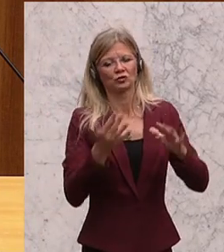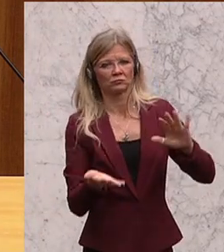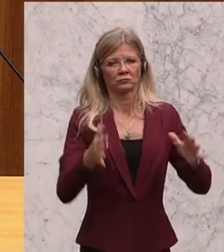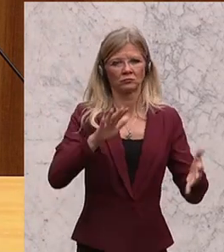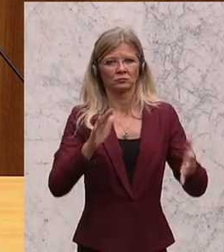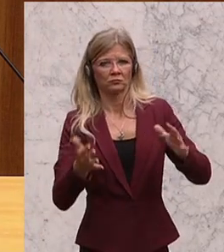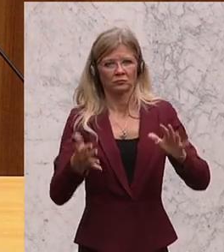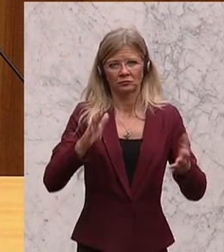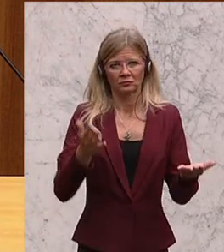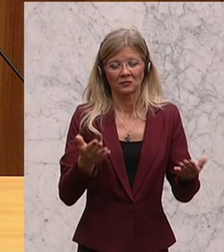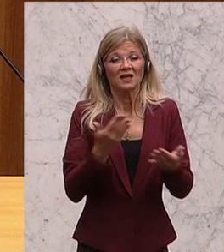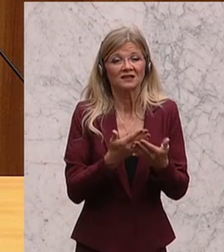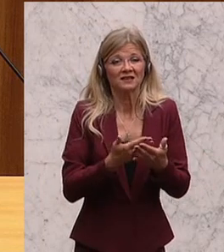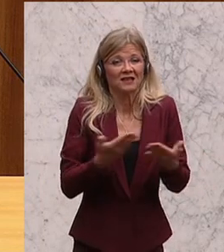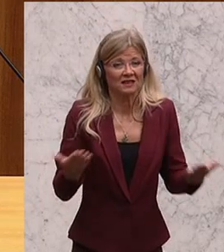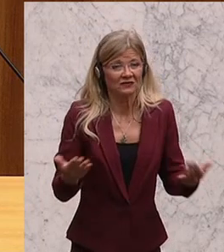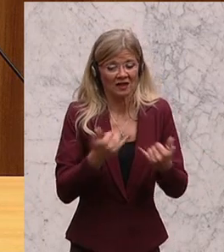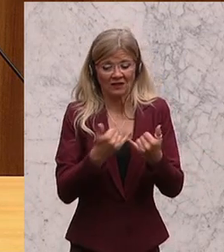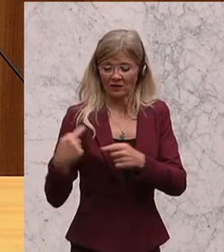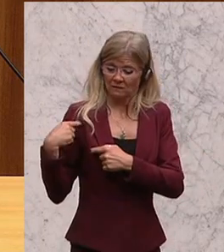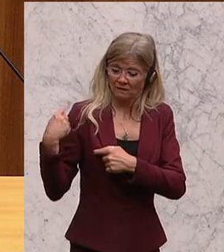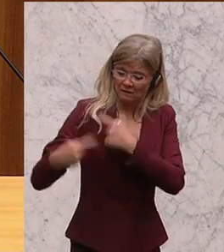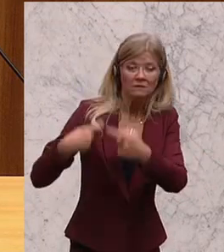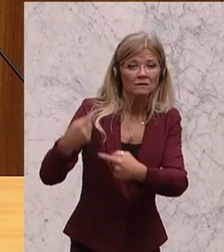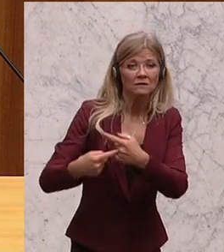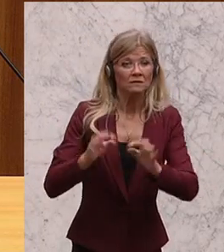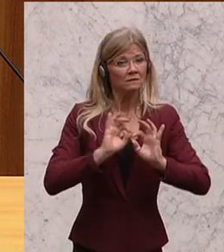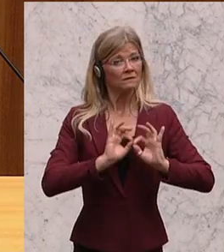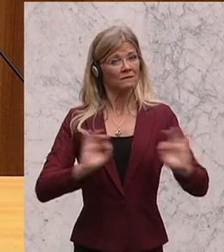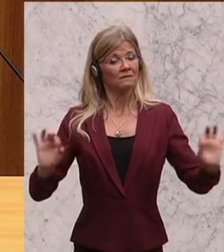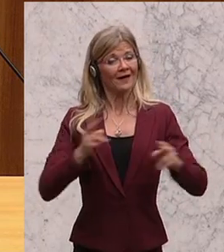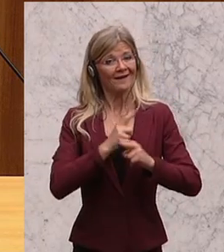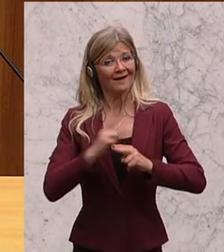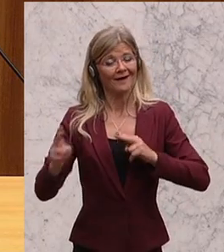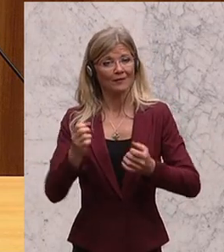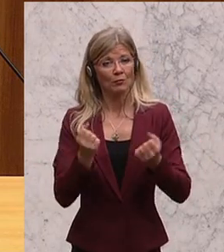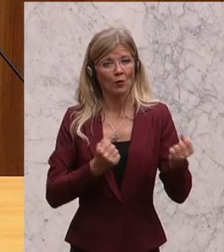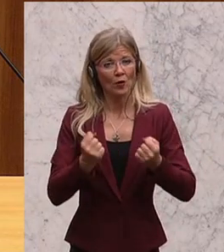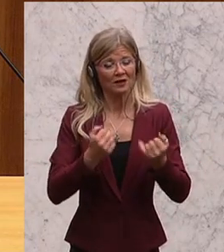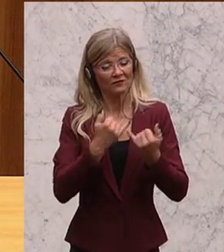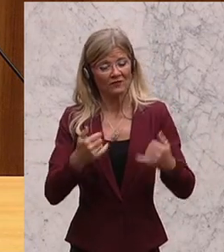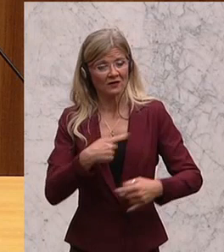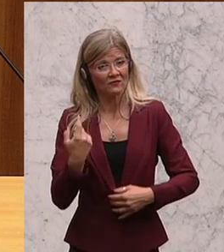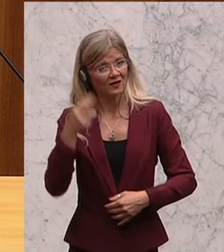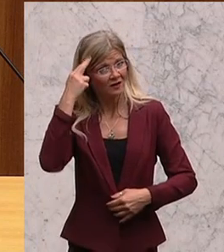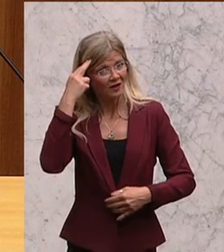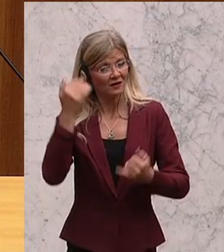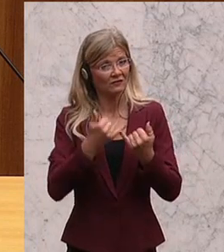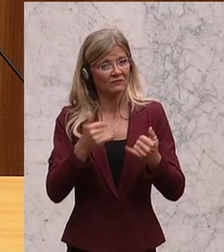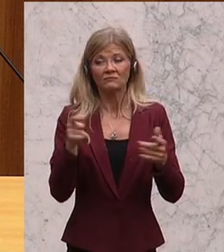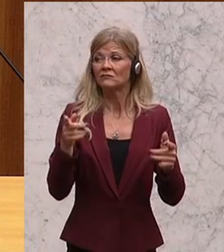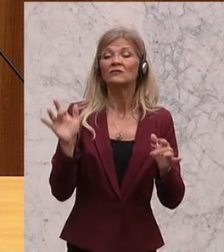lupenreinen Politik, wie wir sie aus den letzten Jahren kennen, in Richtung Deregulierung und des neoliberalen Projektes